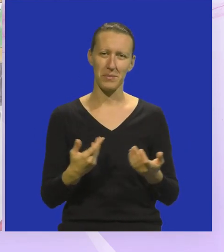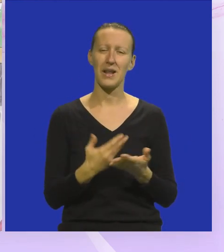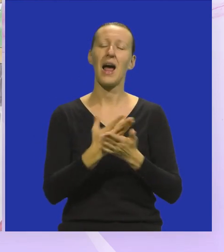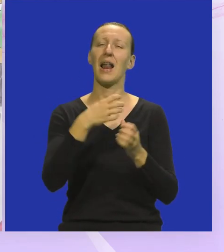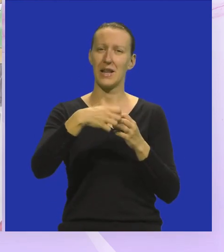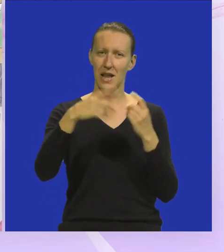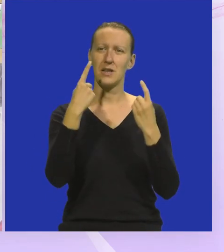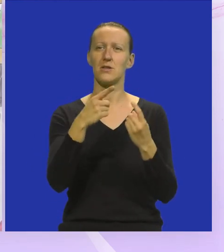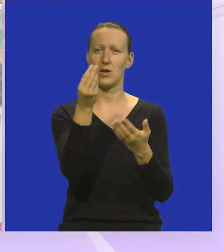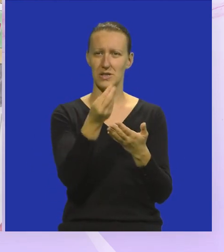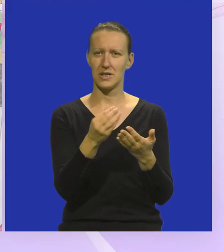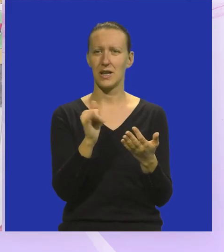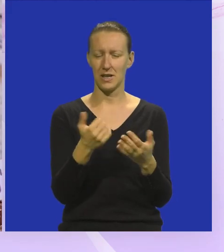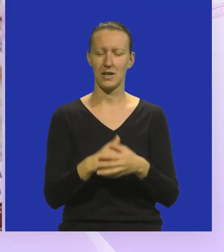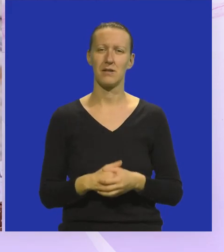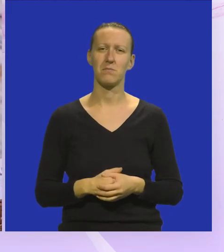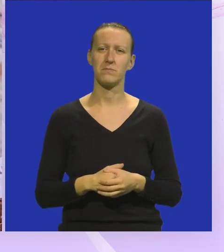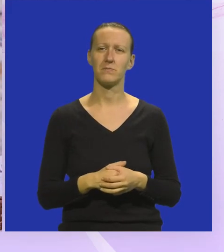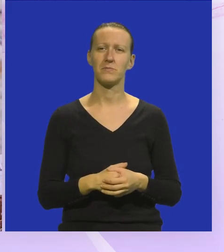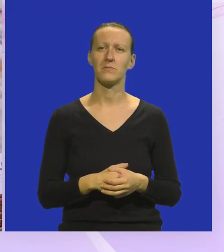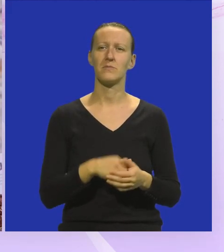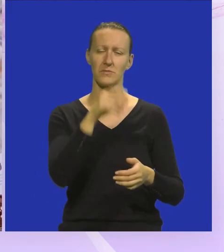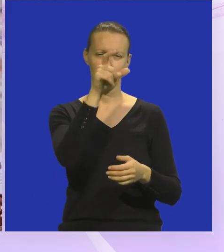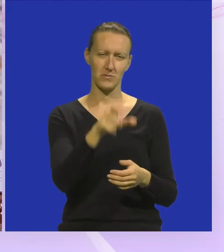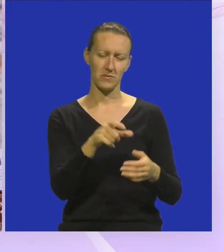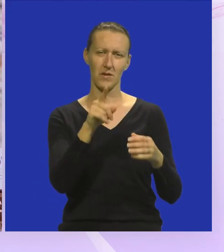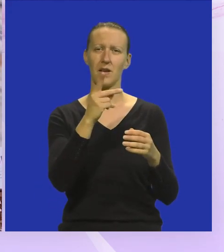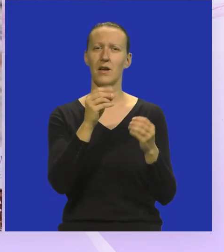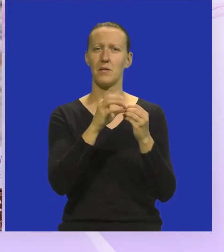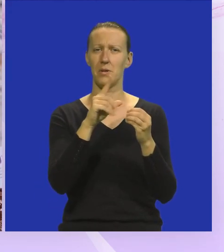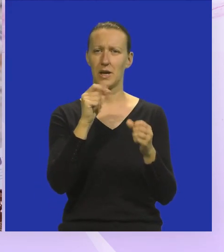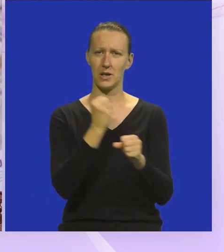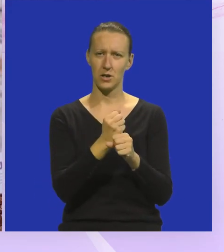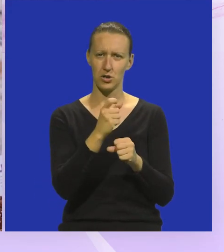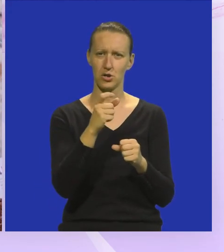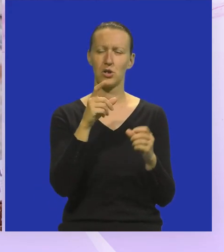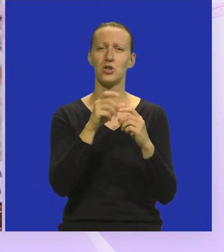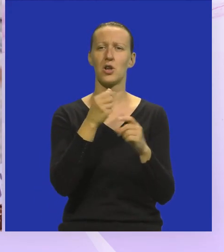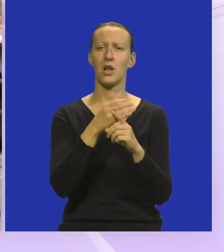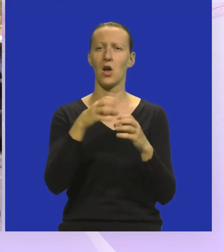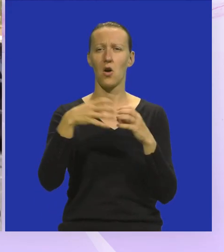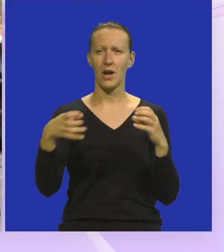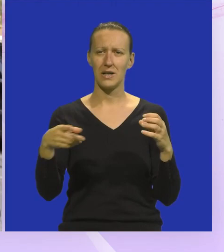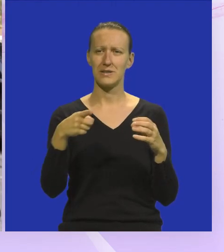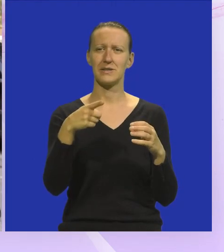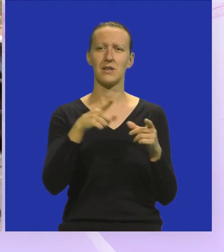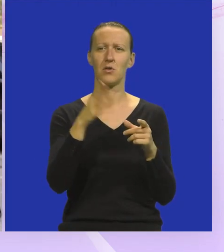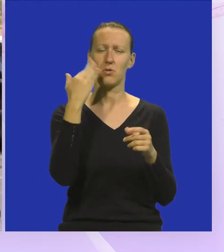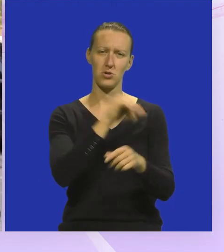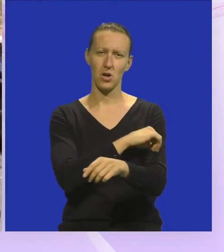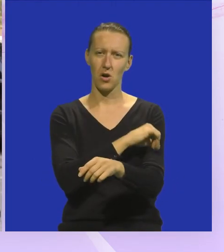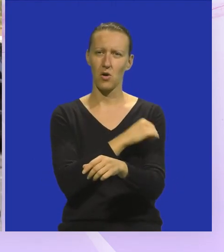ali i dalje ostaš u ovim bodama? Da. Recenzentica slikovnice je Vanessa Begić. Maja Črljenko nastavlja tragom od